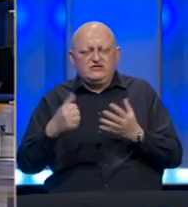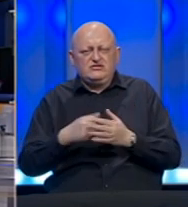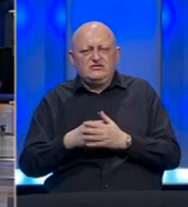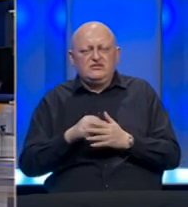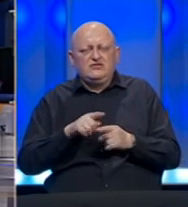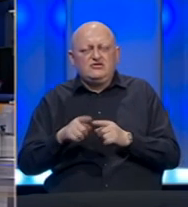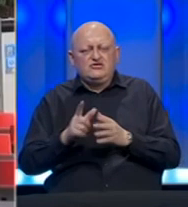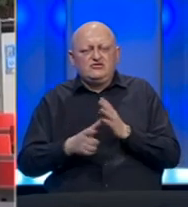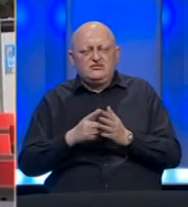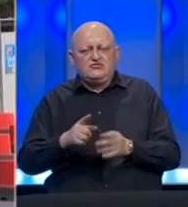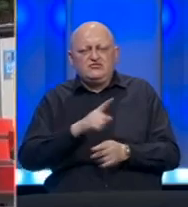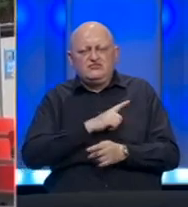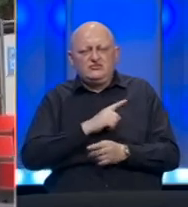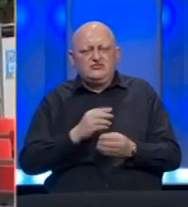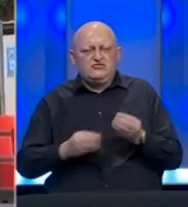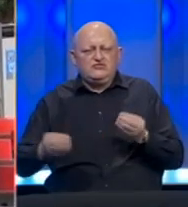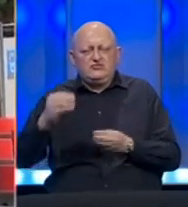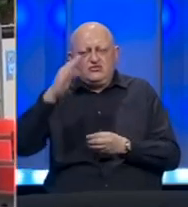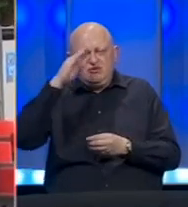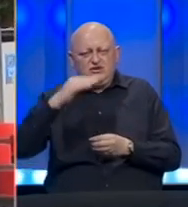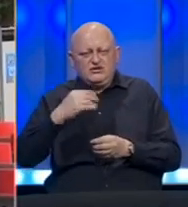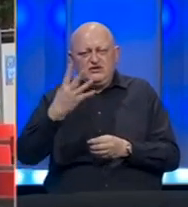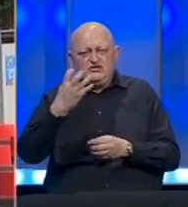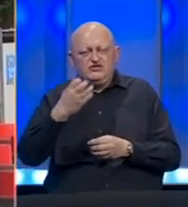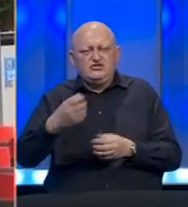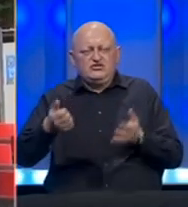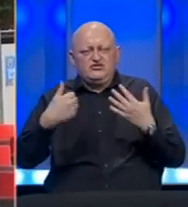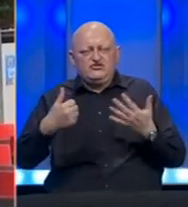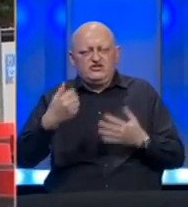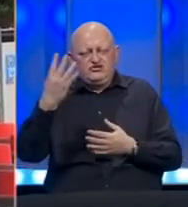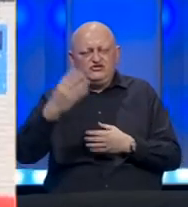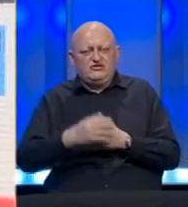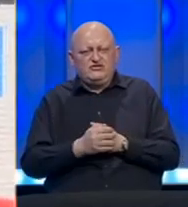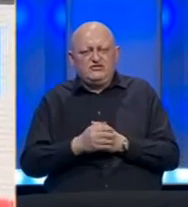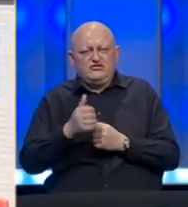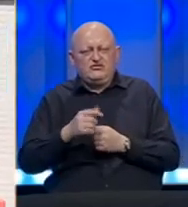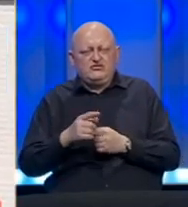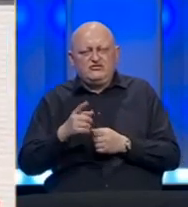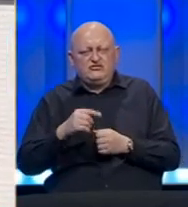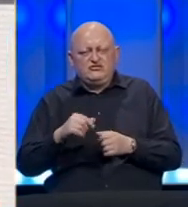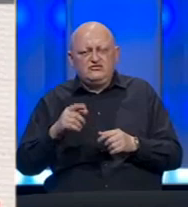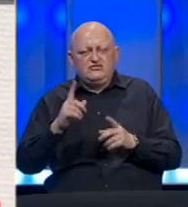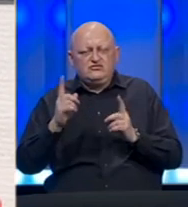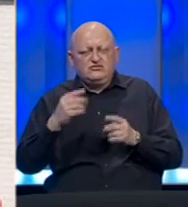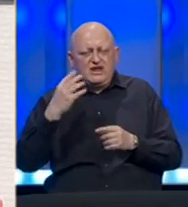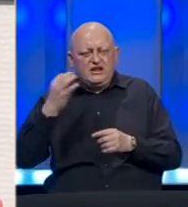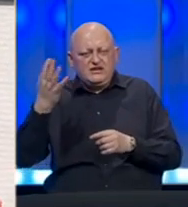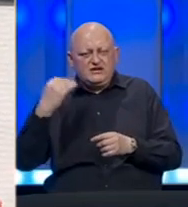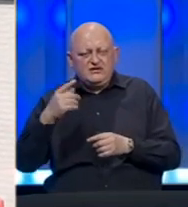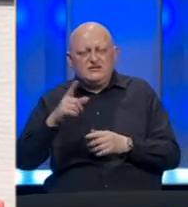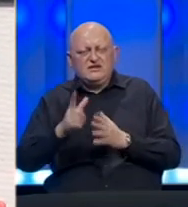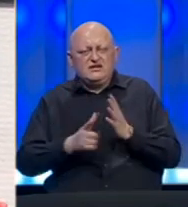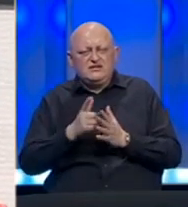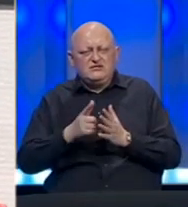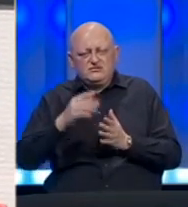U istom vremenu broj preminulih povećan je u Italiji za 464, što je blagi porast u odnosu na dan ranije. Za to